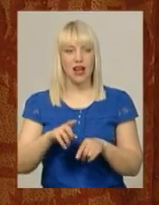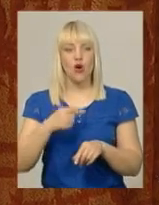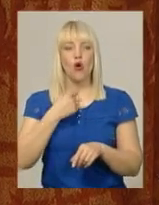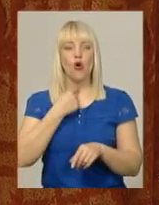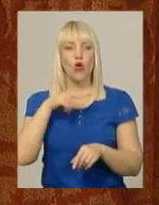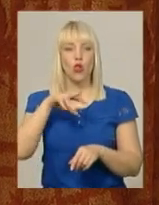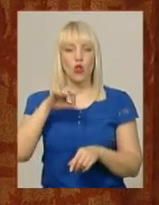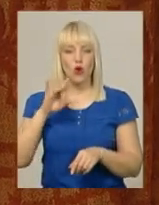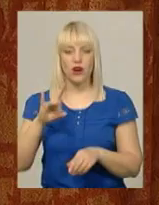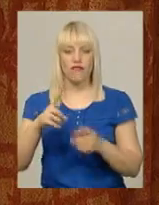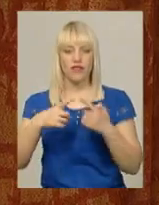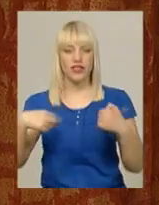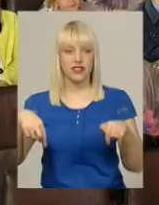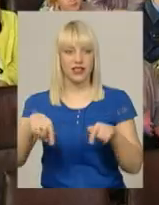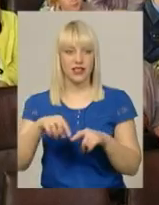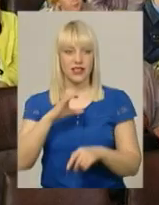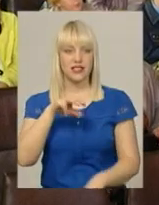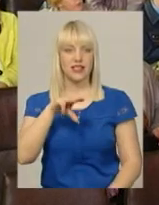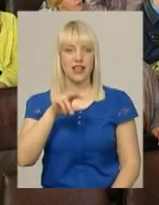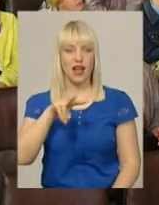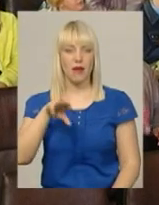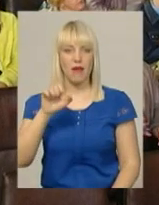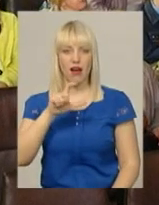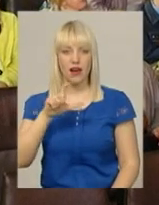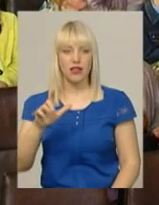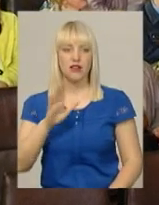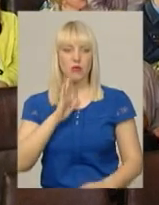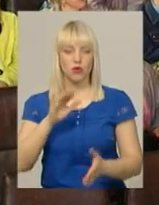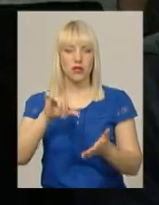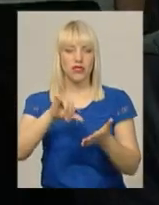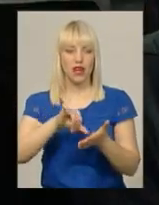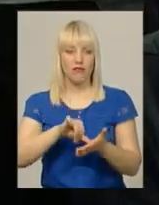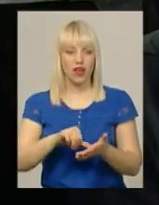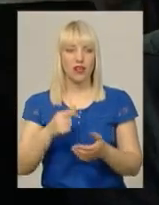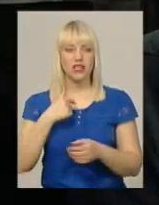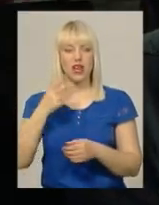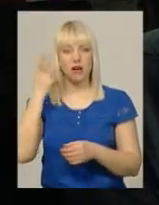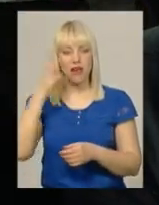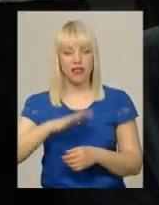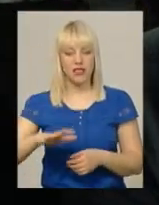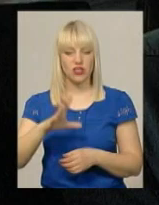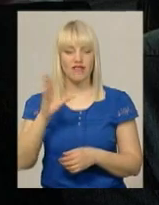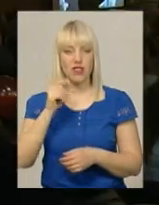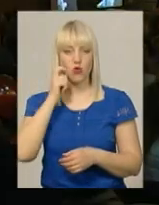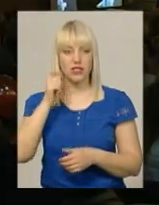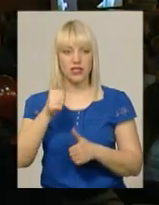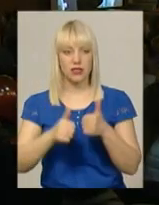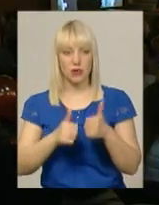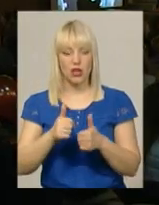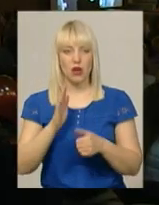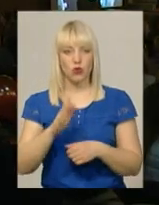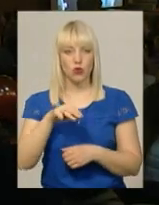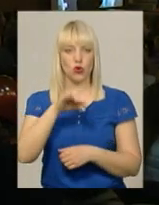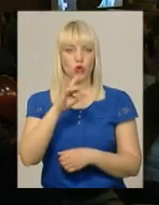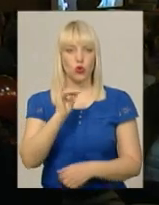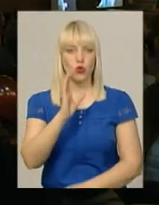військового госпіталю Інна Стельмах. Вона представлятиме Хмельницьку область на всеукраїнському етапі змагань. Він відбудеться у третю неділю червня у Турскавці.